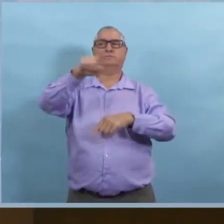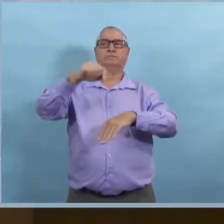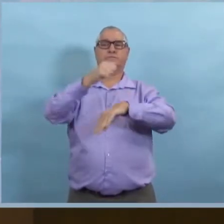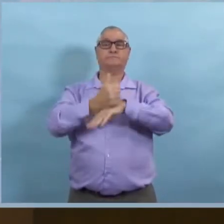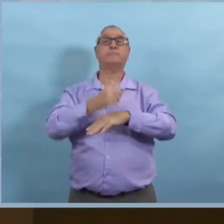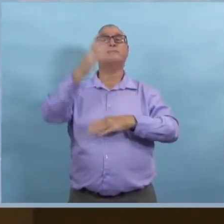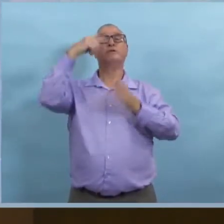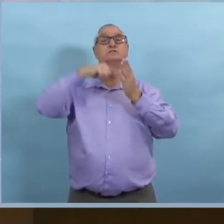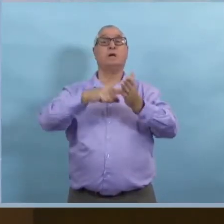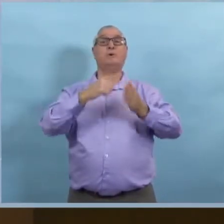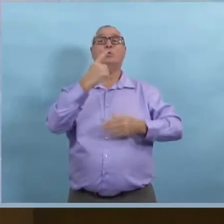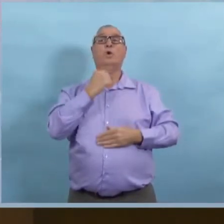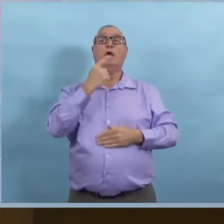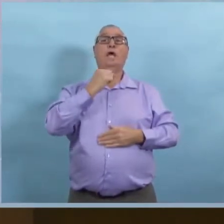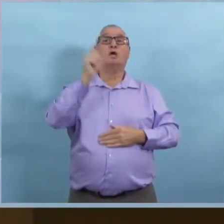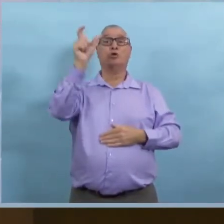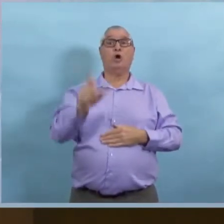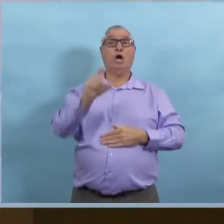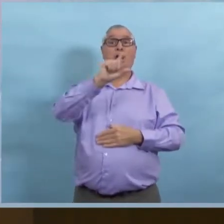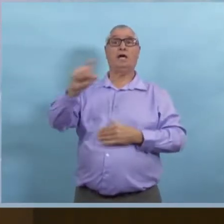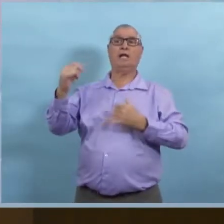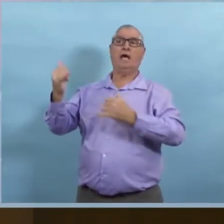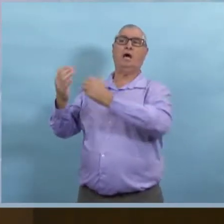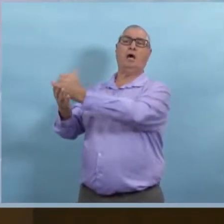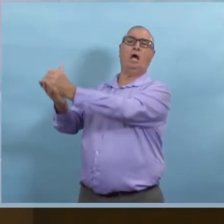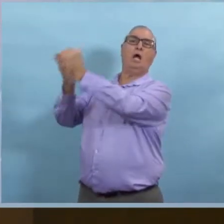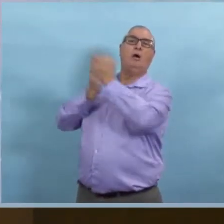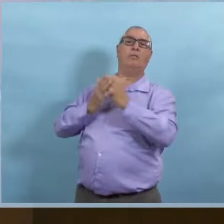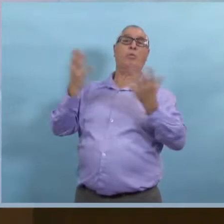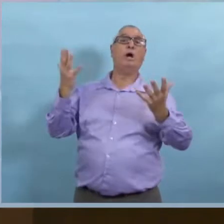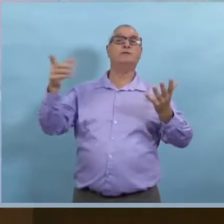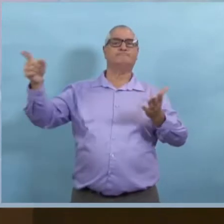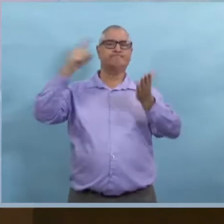comme étant un nouveau fournisseur de services de dépistage pour la province.